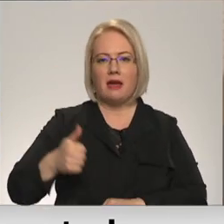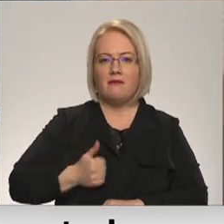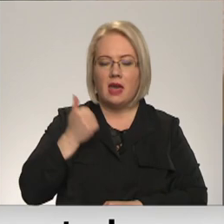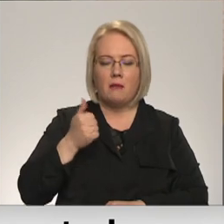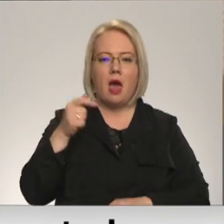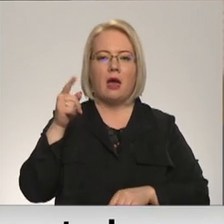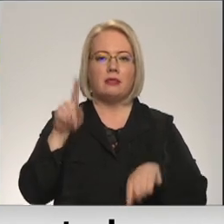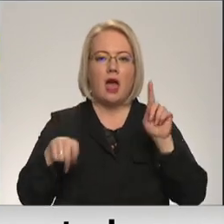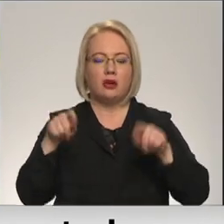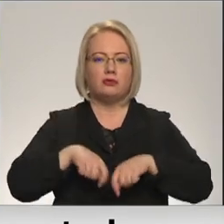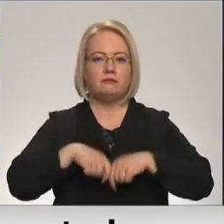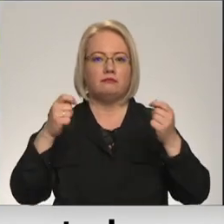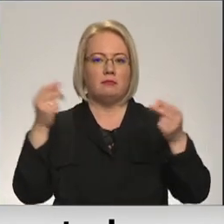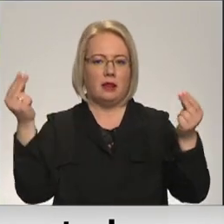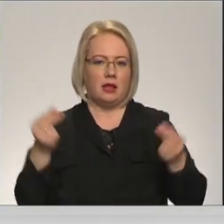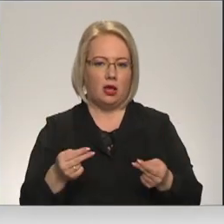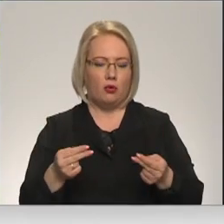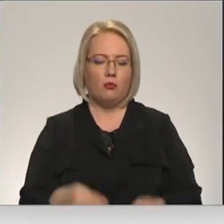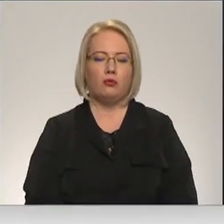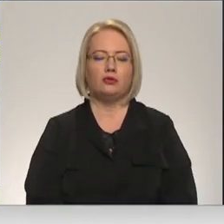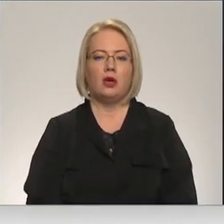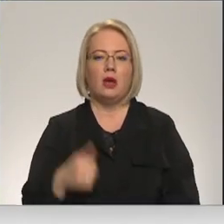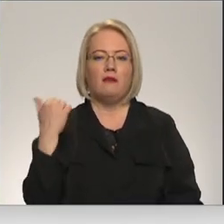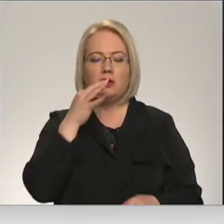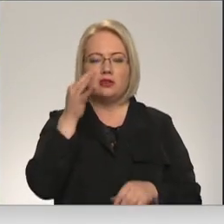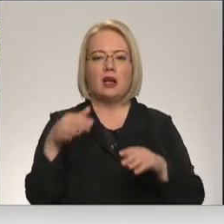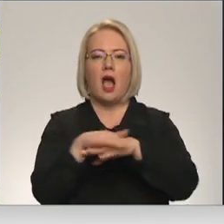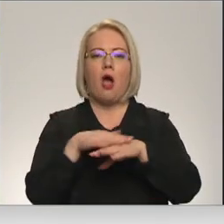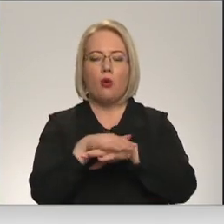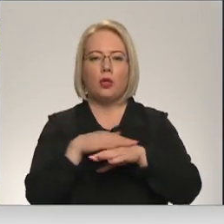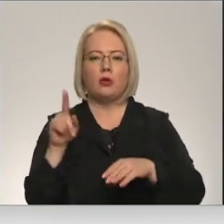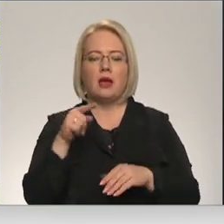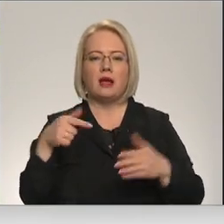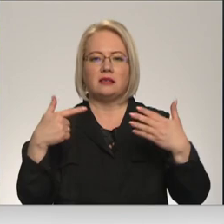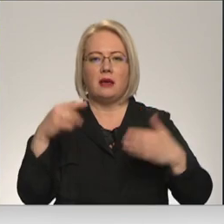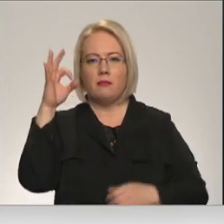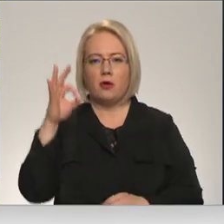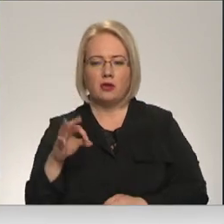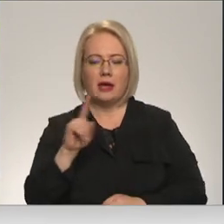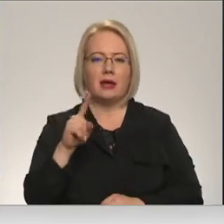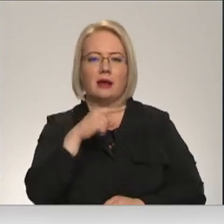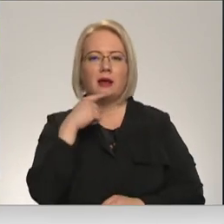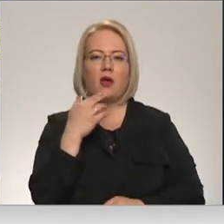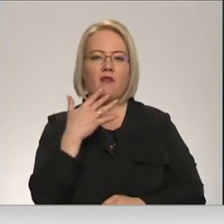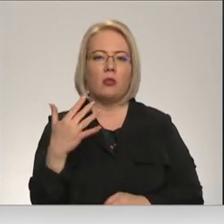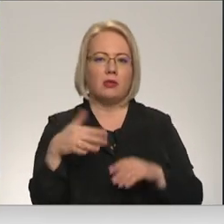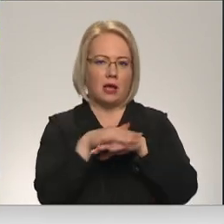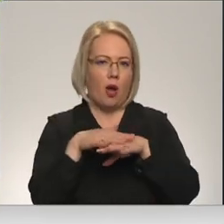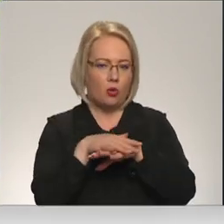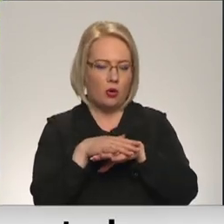lauzuši līgumus. Mums tā auditorija ir tā, kur 70% laikam Krievu valdi runējuši.